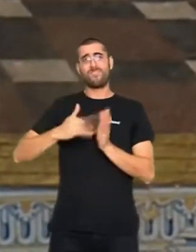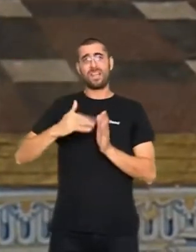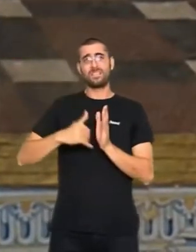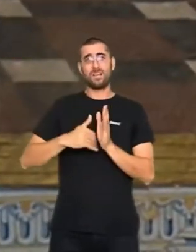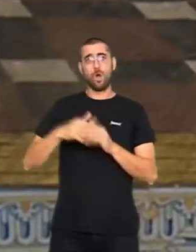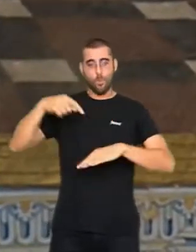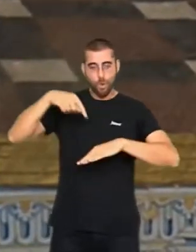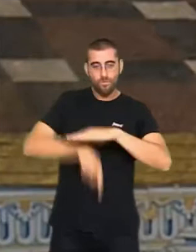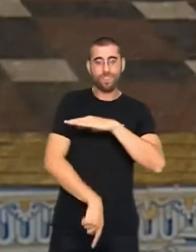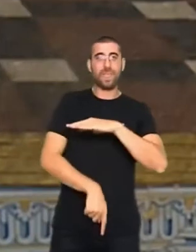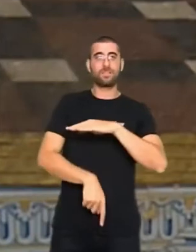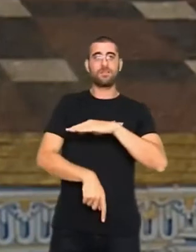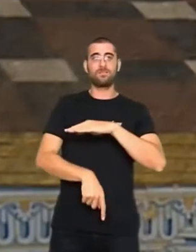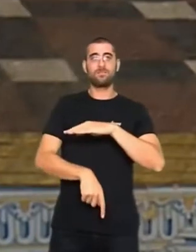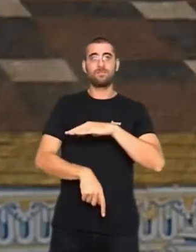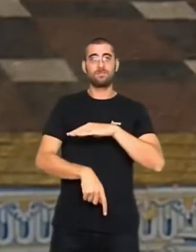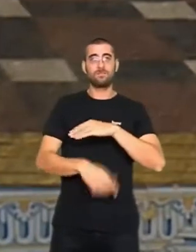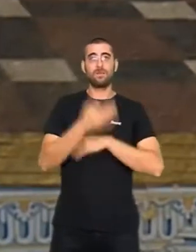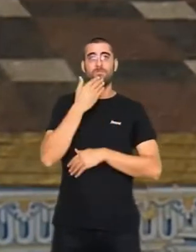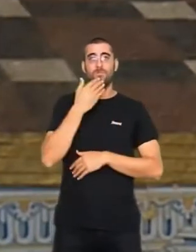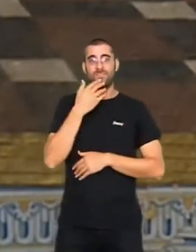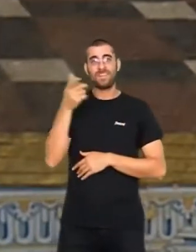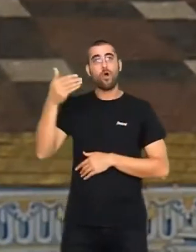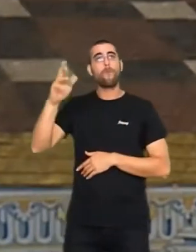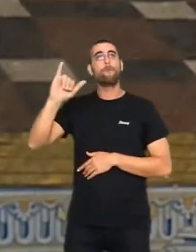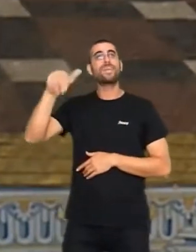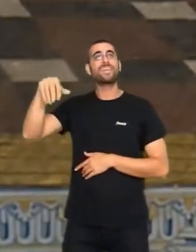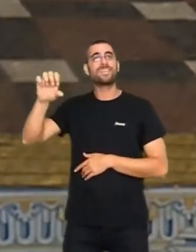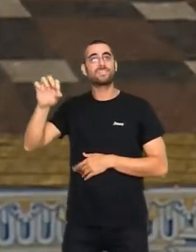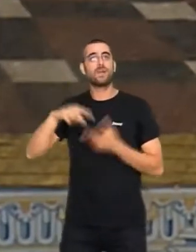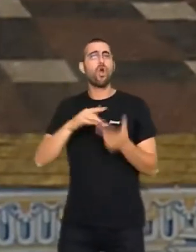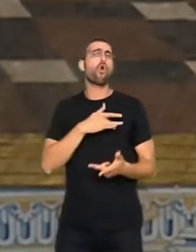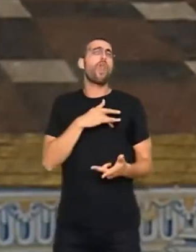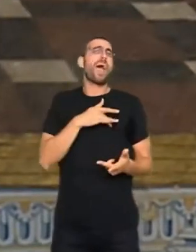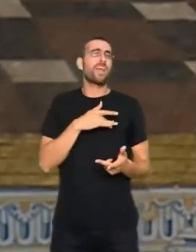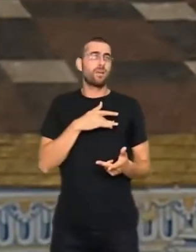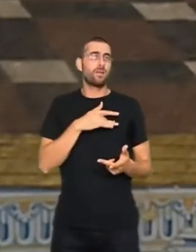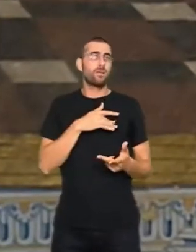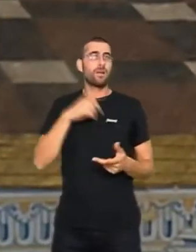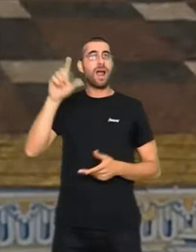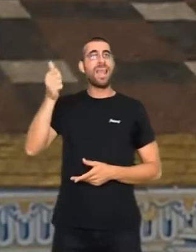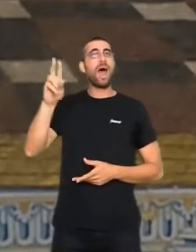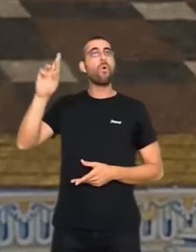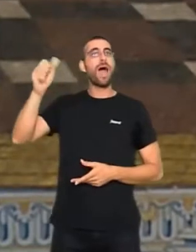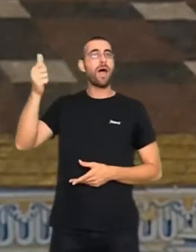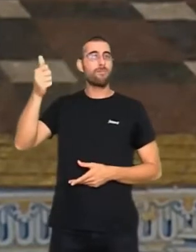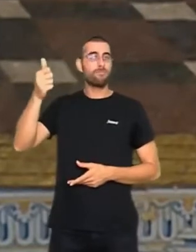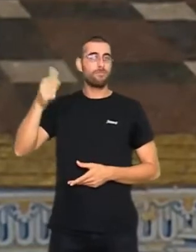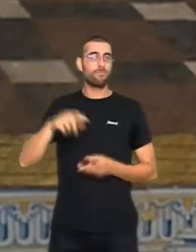Profunditat, com la de Francisco Brines, coratge, com el de Laura Pastor,